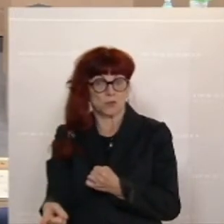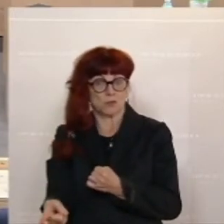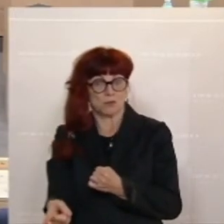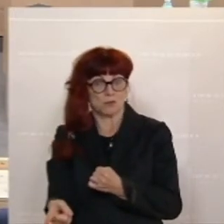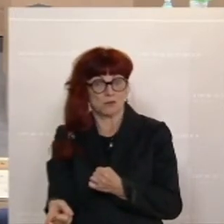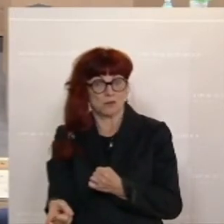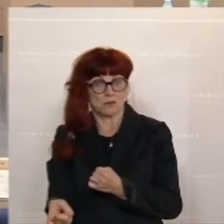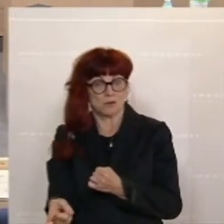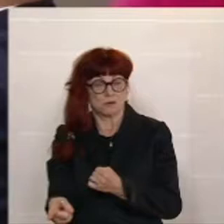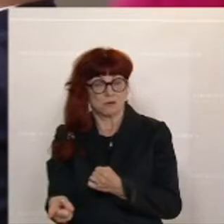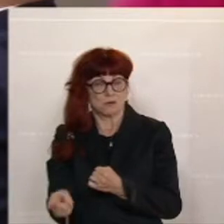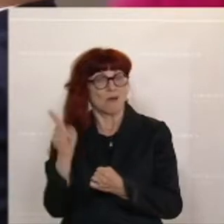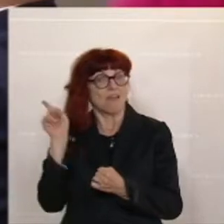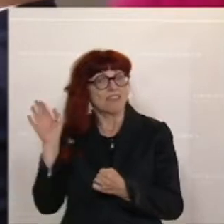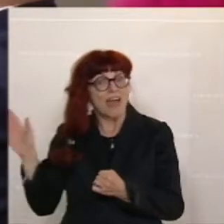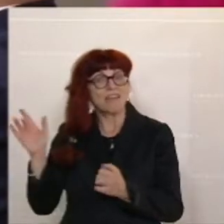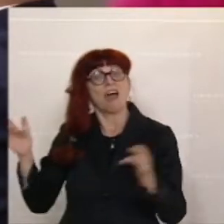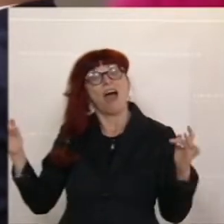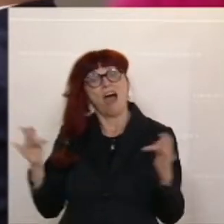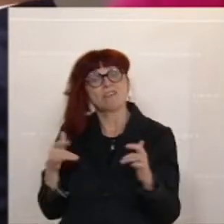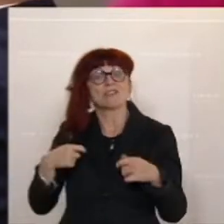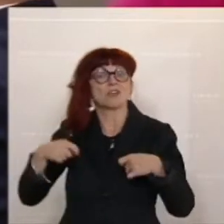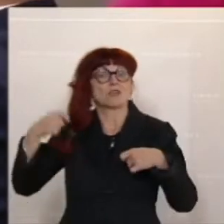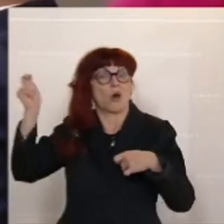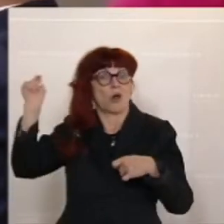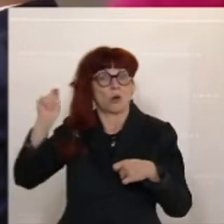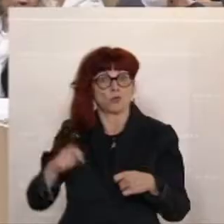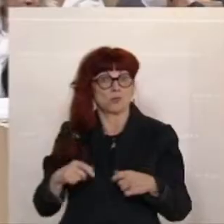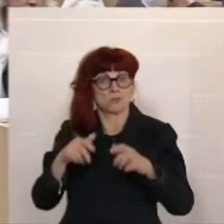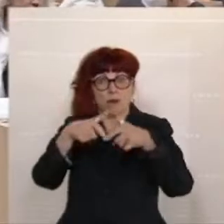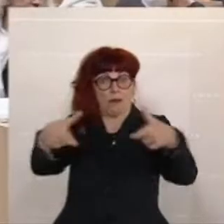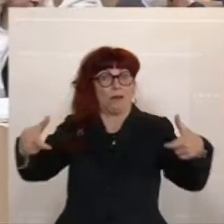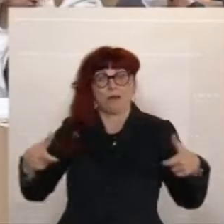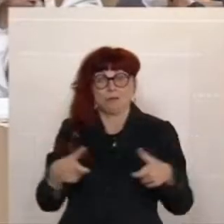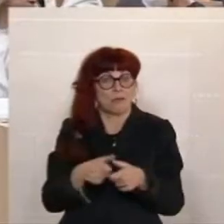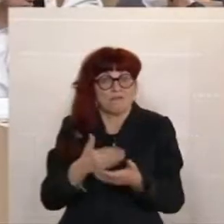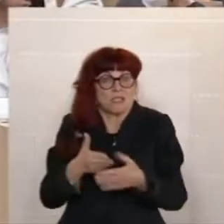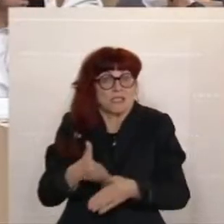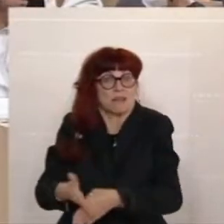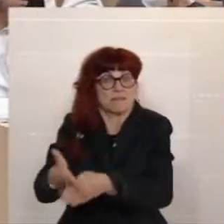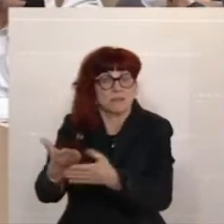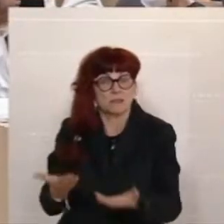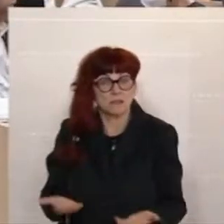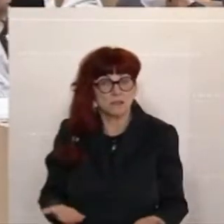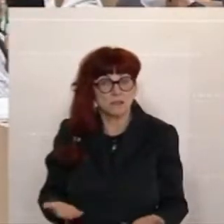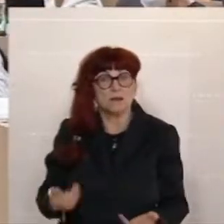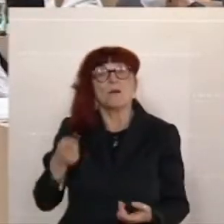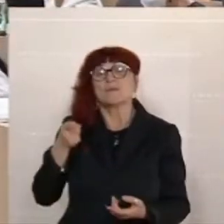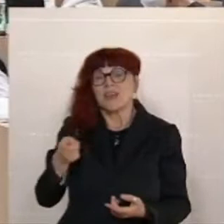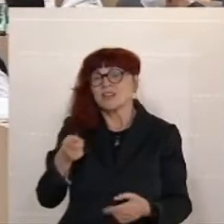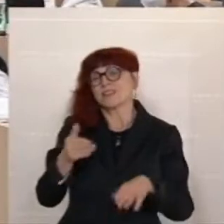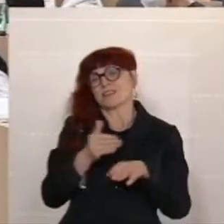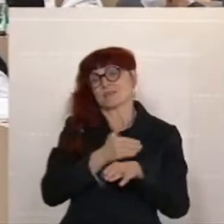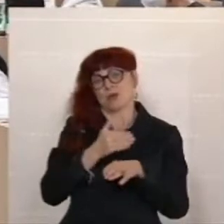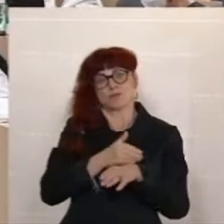einer